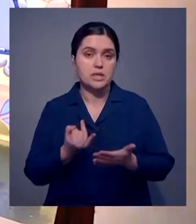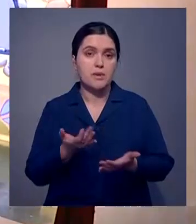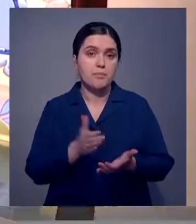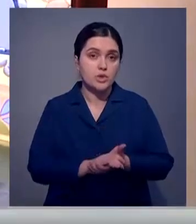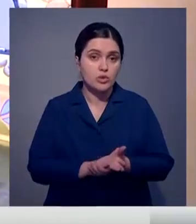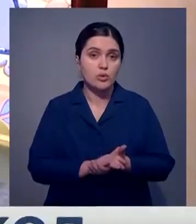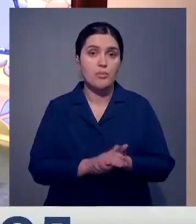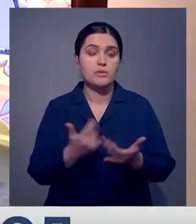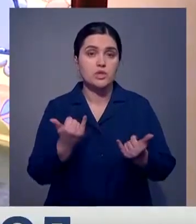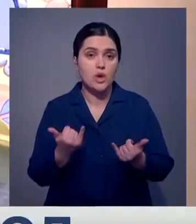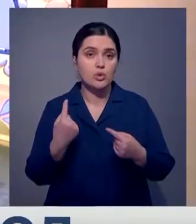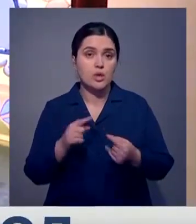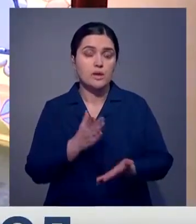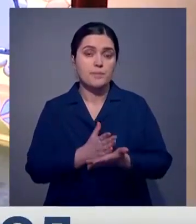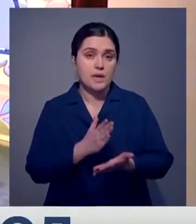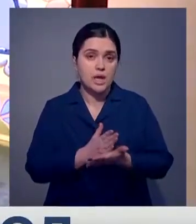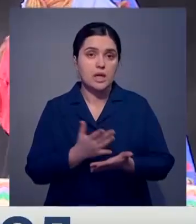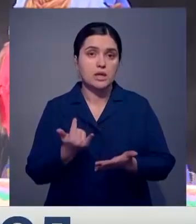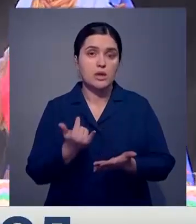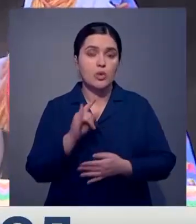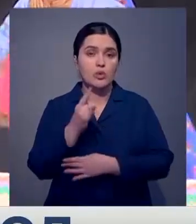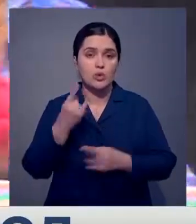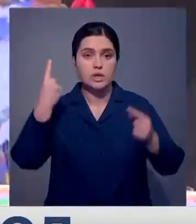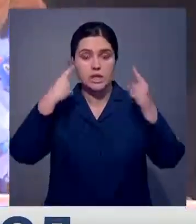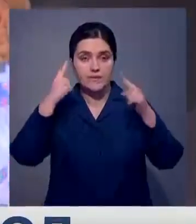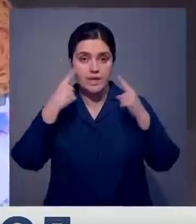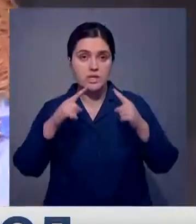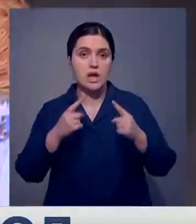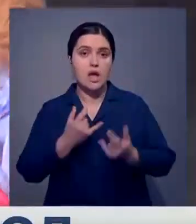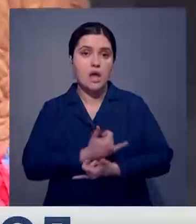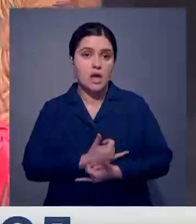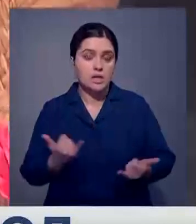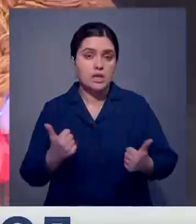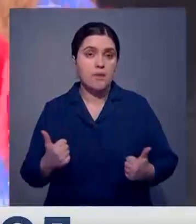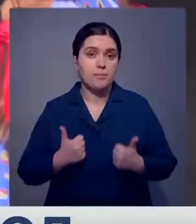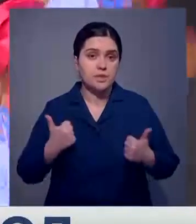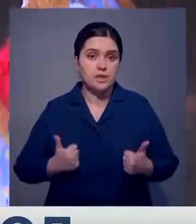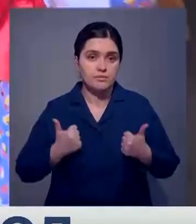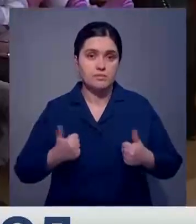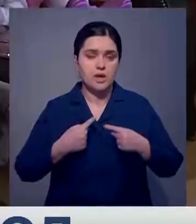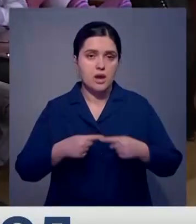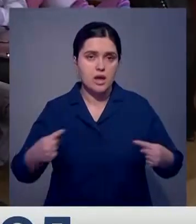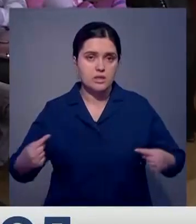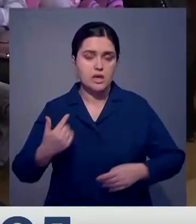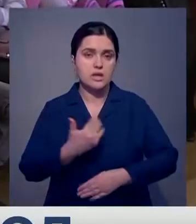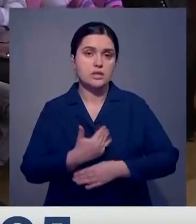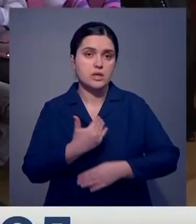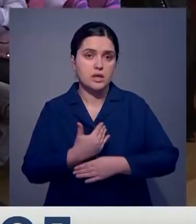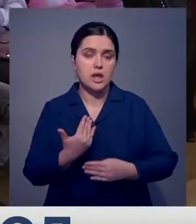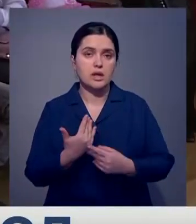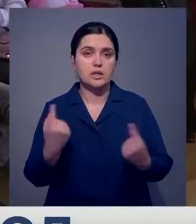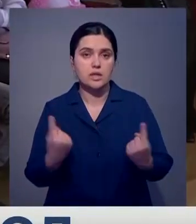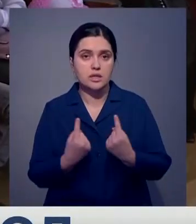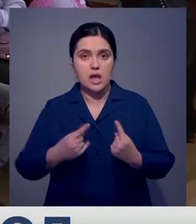показать, и познакомиться с современными направлениями, а также с жанрами кукольного творчества. Организаторы постарались представить разные